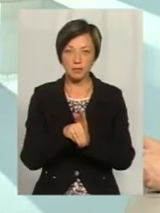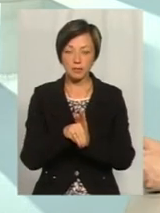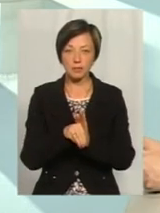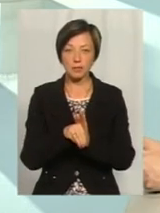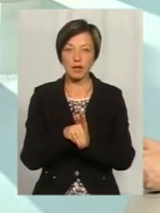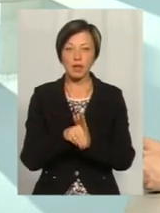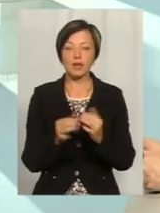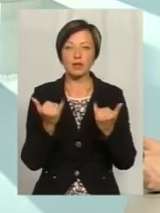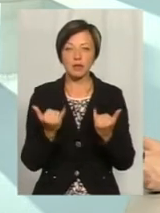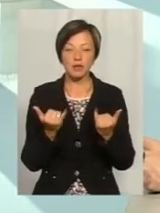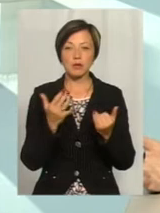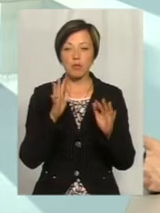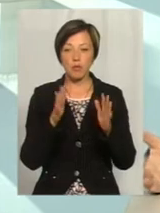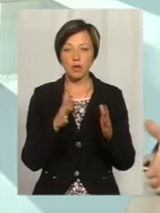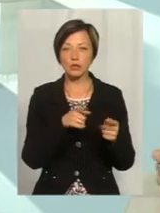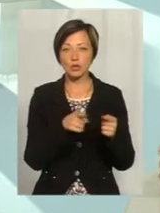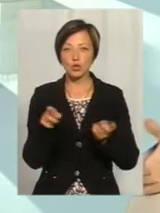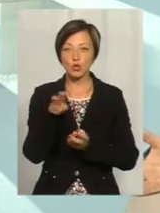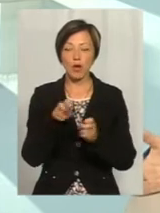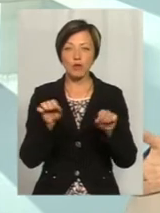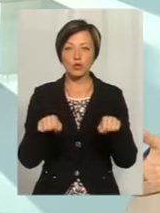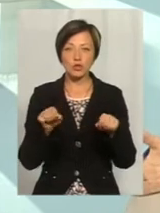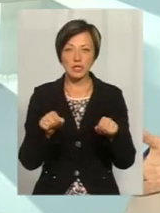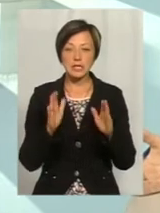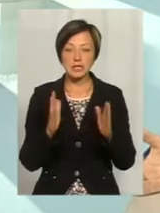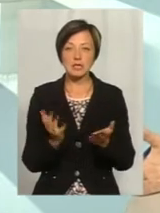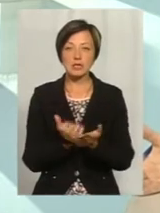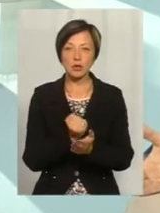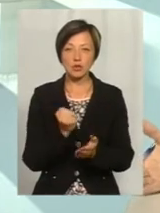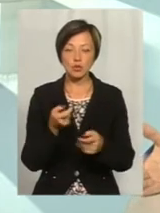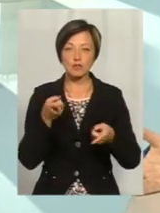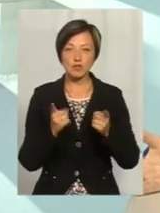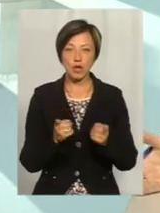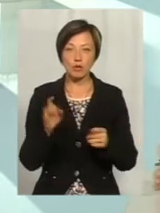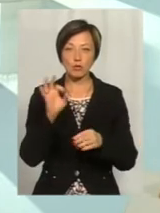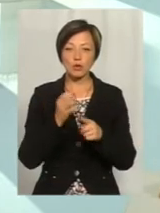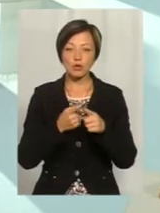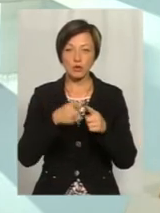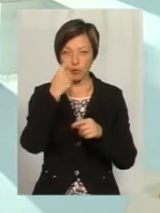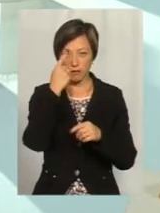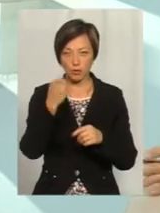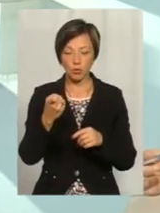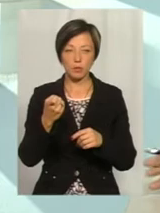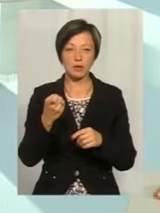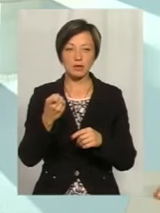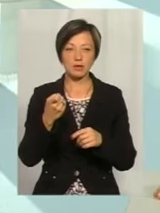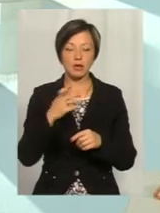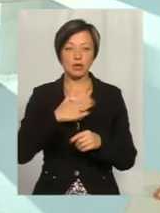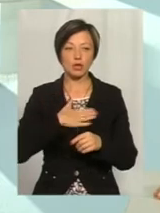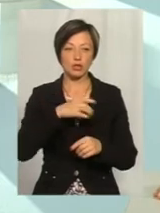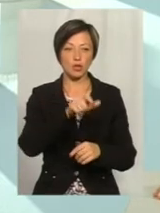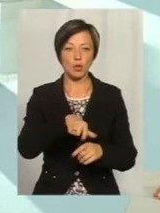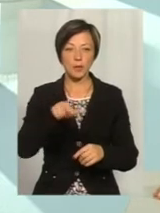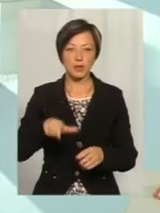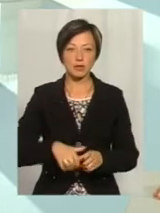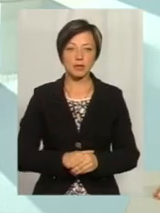Тобто, на даний момент вони шукають можливості. Як тільки вони знайдуть, звичайно, про це вони повідомлять наших громадян.